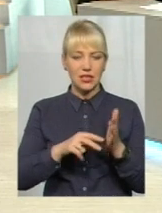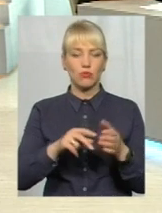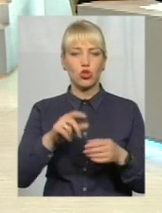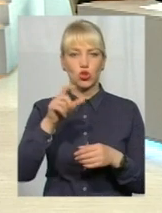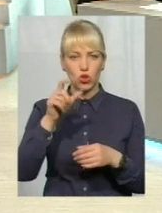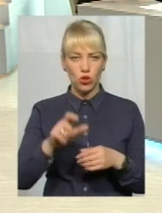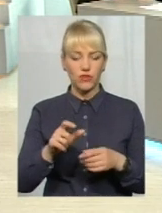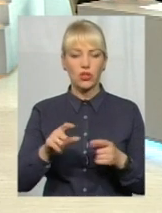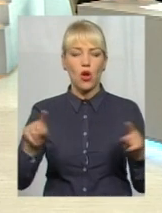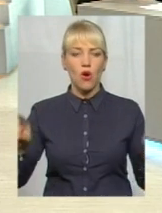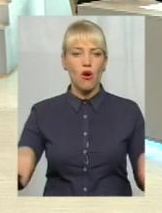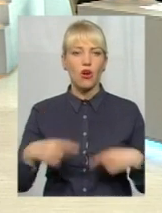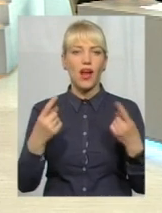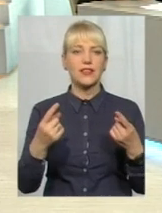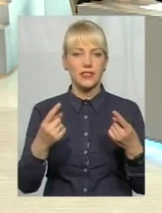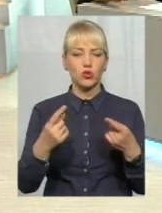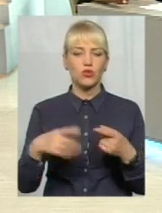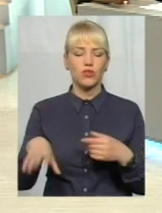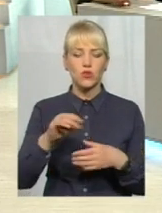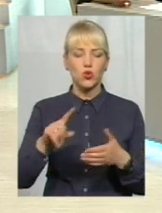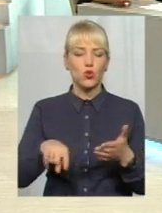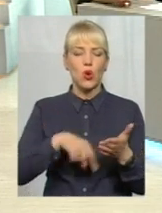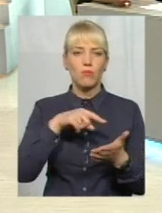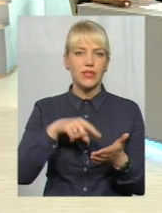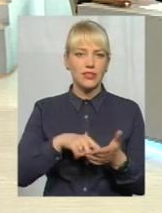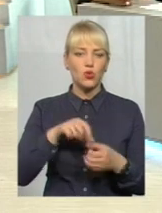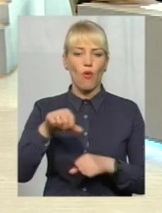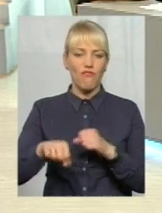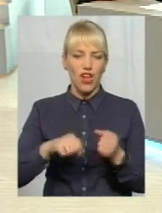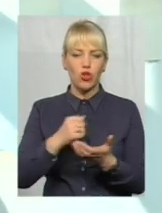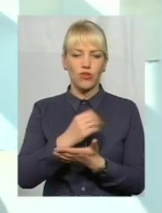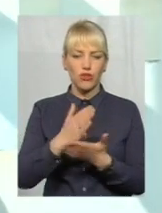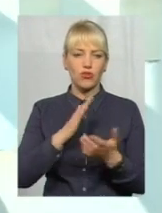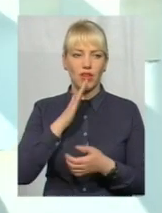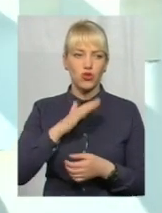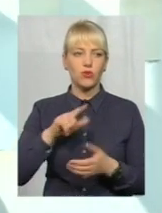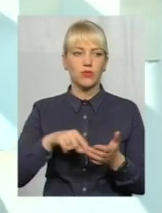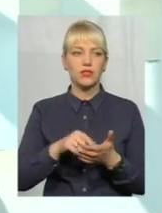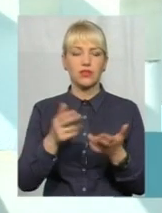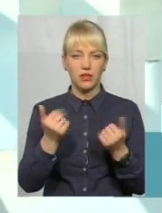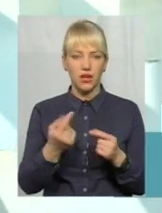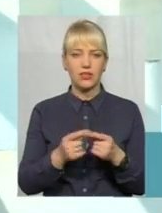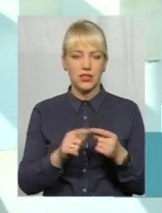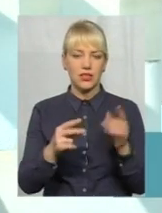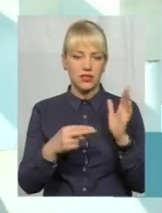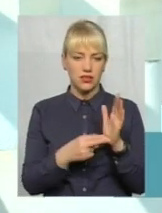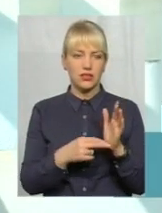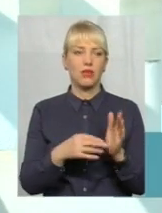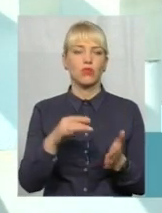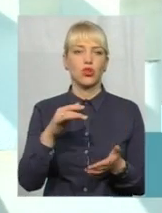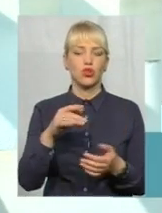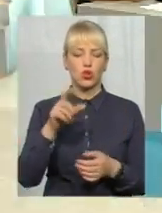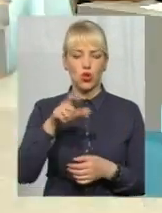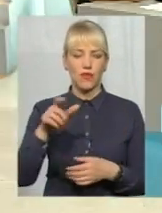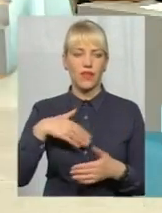радою всю велоінфраструктуру в нашому місті? Так, насправді, сім чоловік – це актив організації, це дуже активні люди.